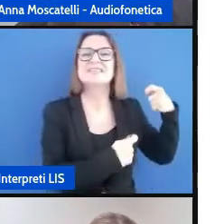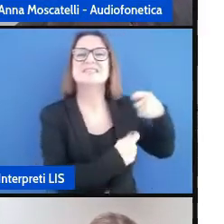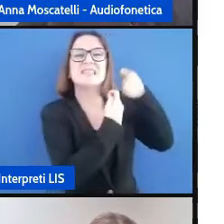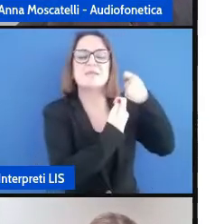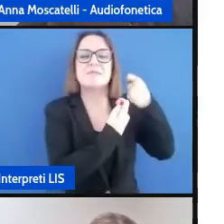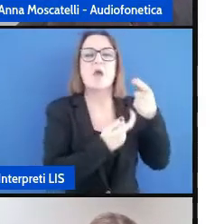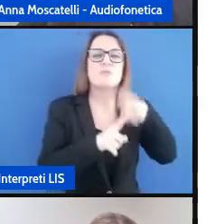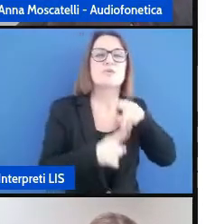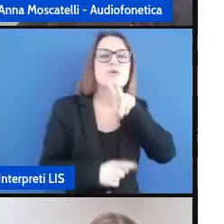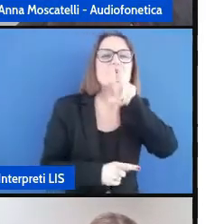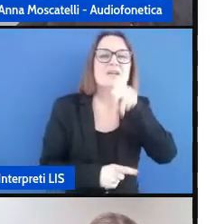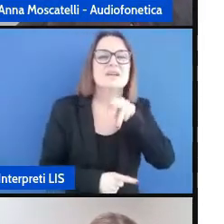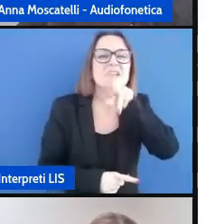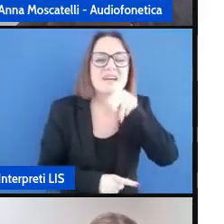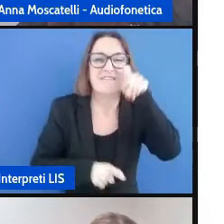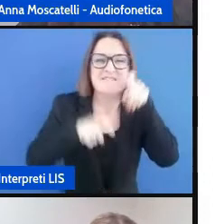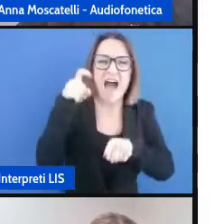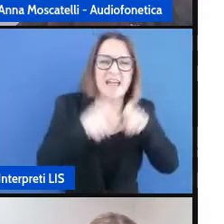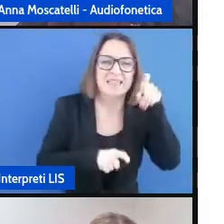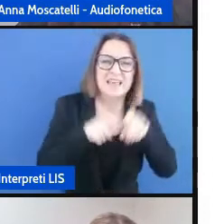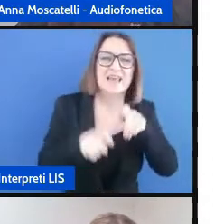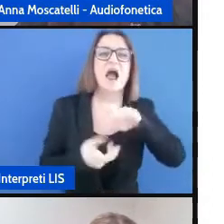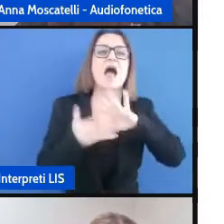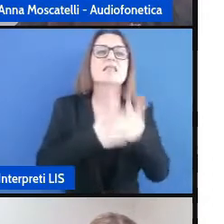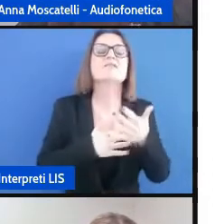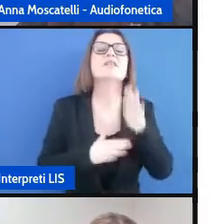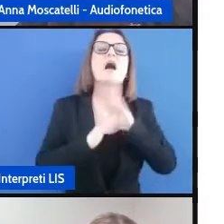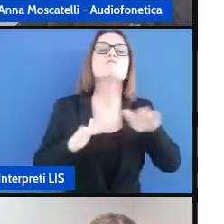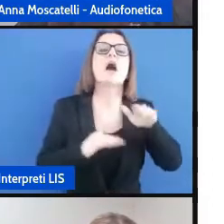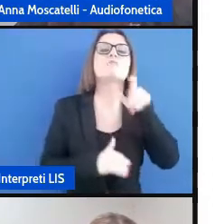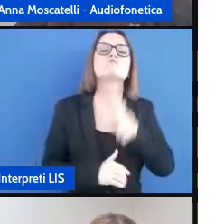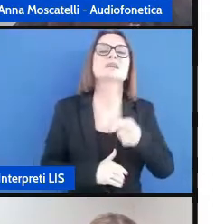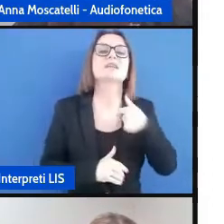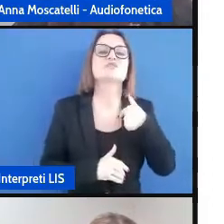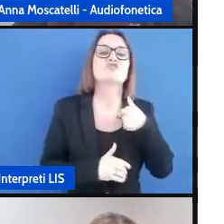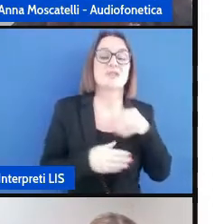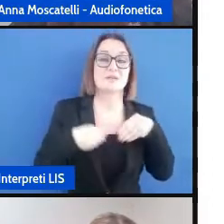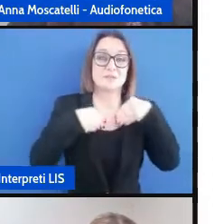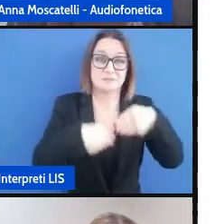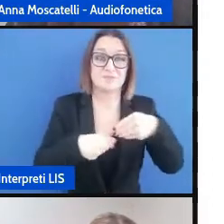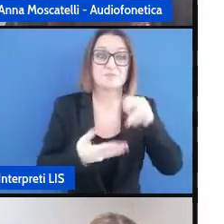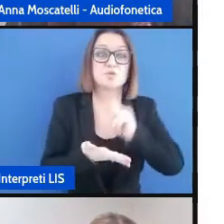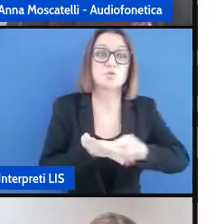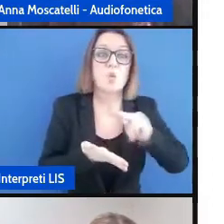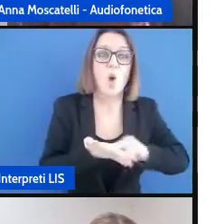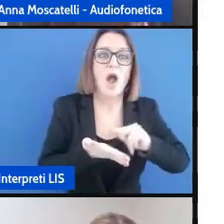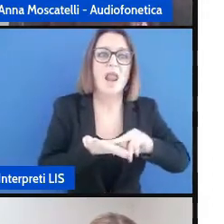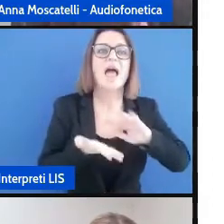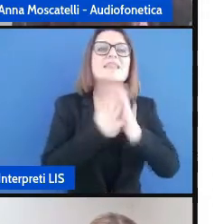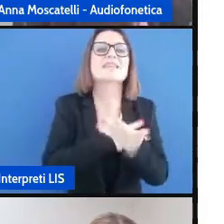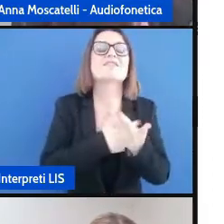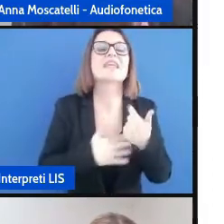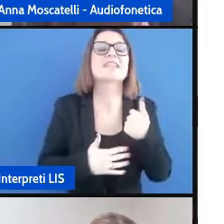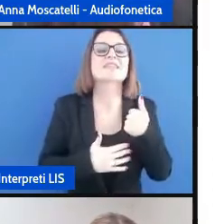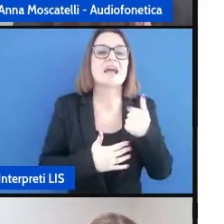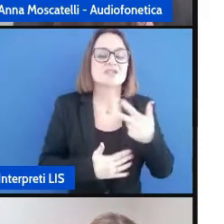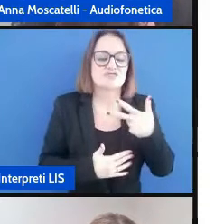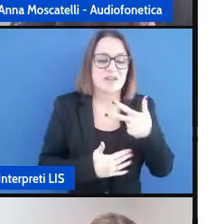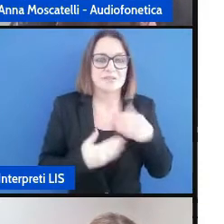in questo senso i bambini che si approcciano quindi alla scuola giungono di fatto con